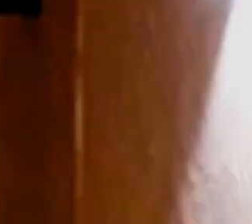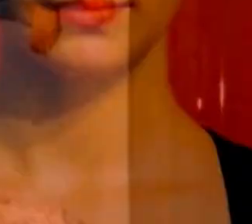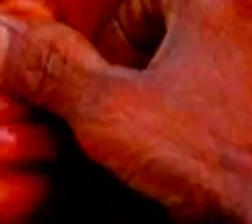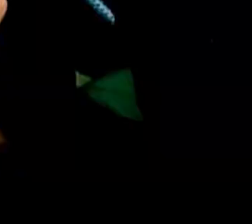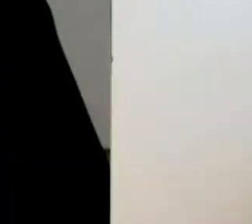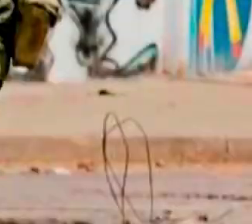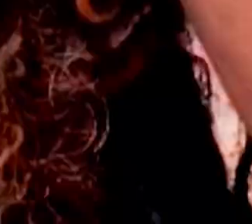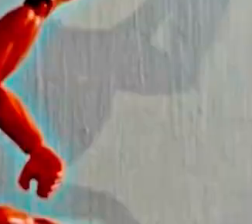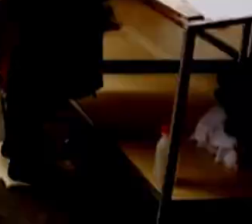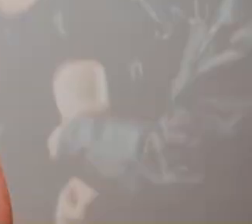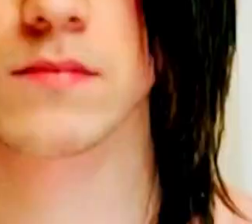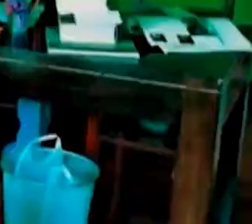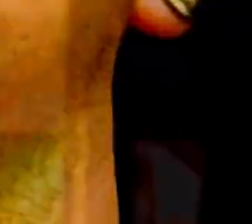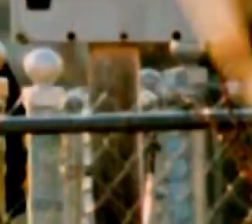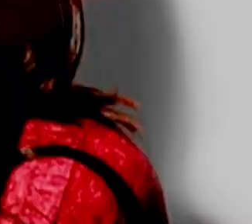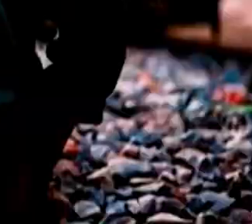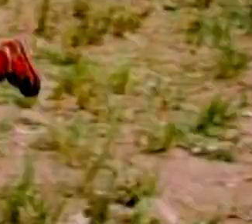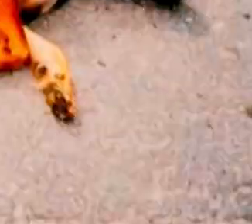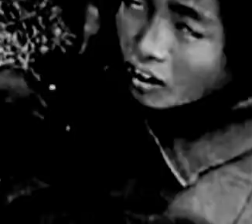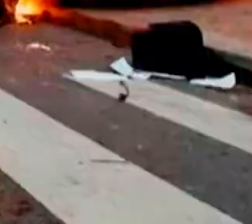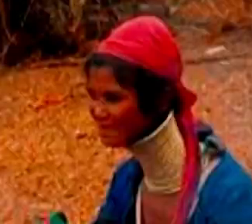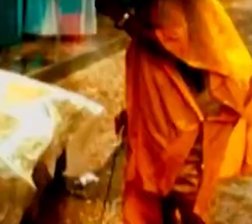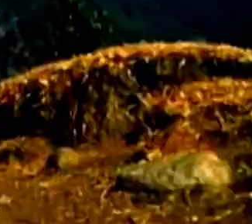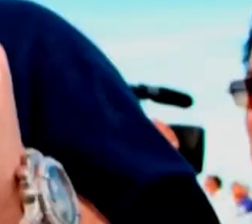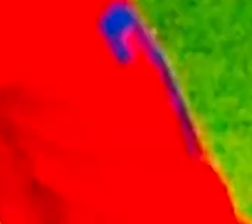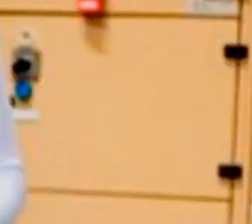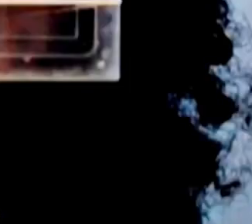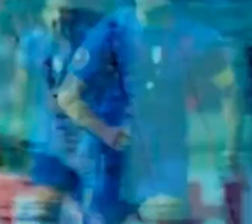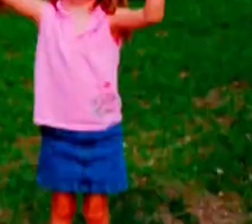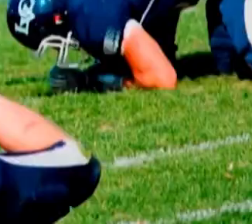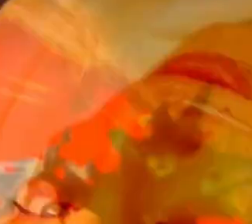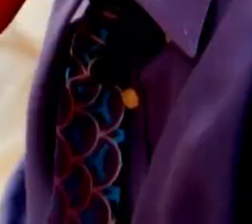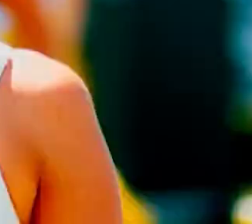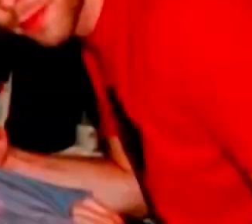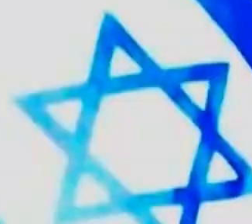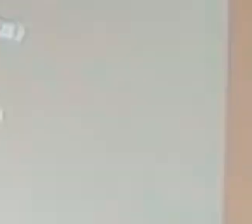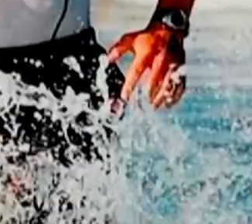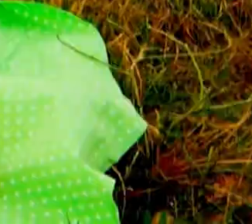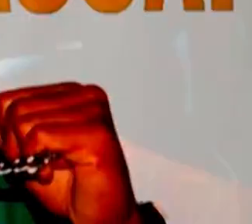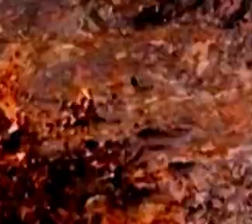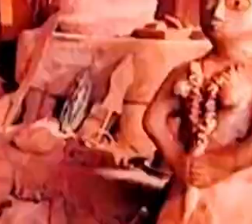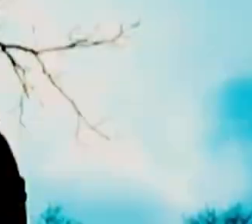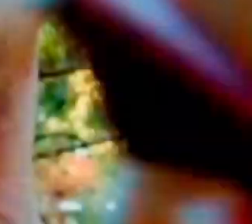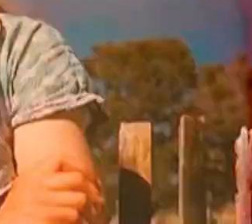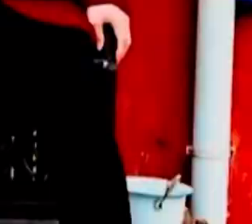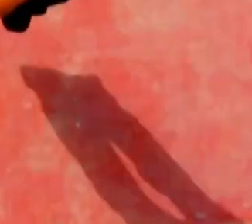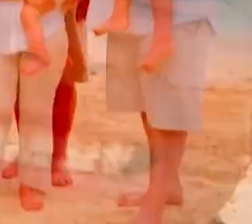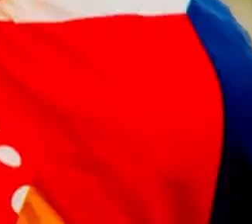Co gorsza, w ułamku sekundy zamrożenie rzeczywistości